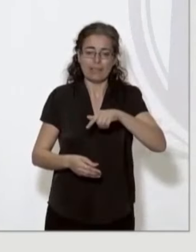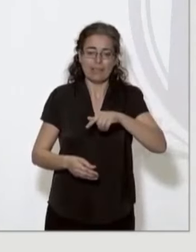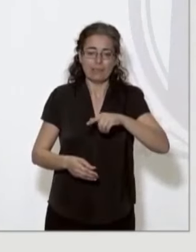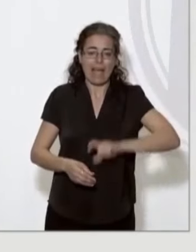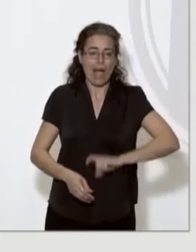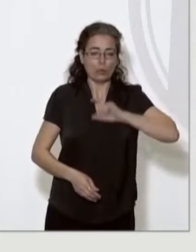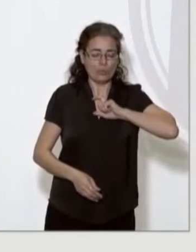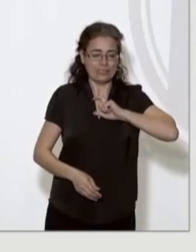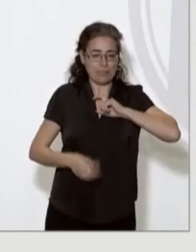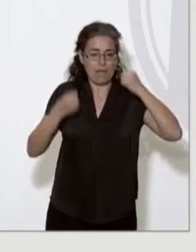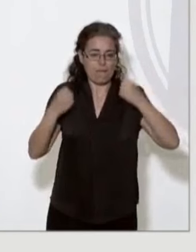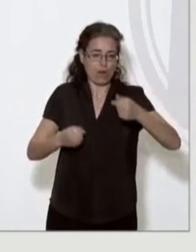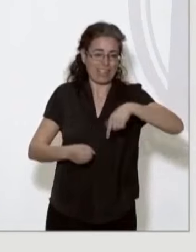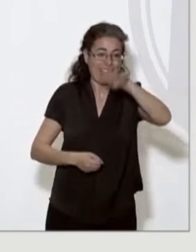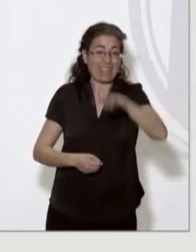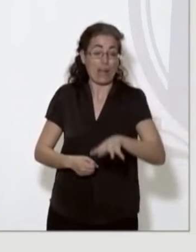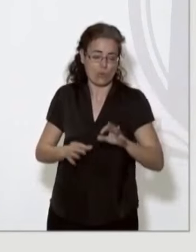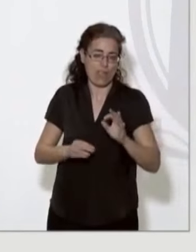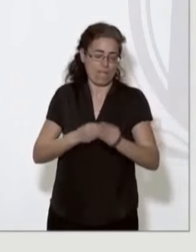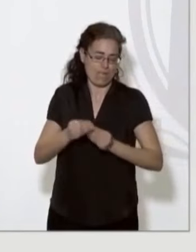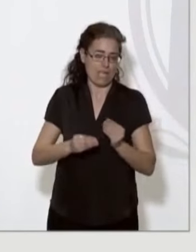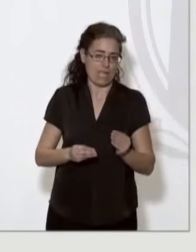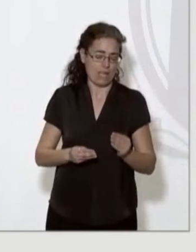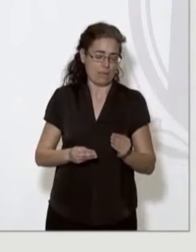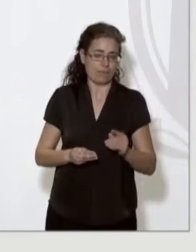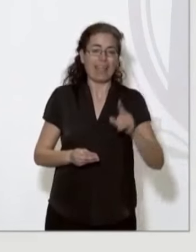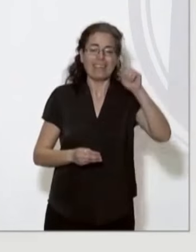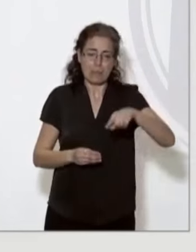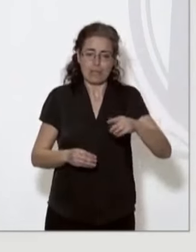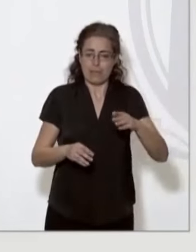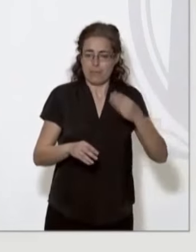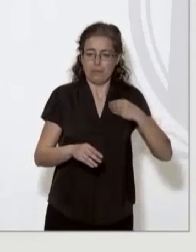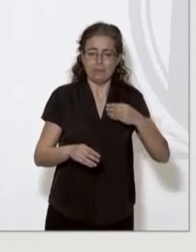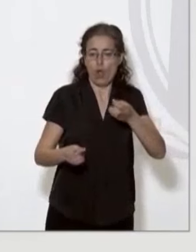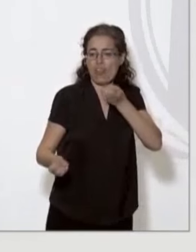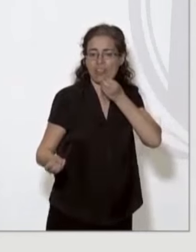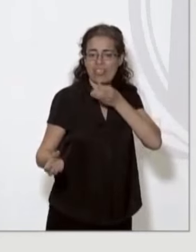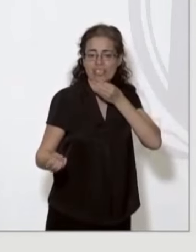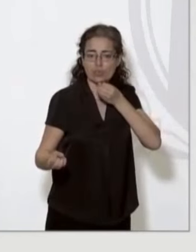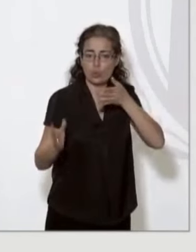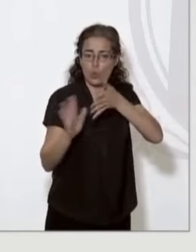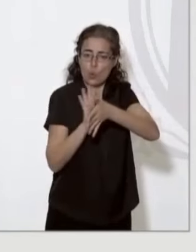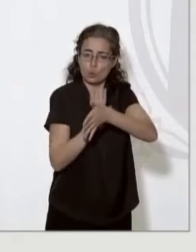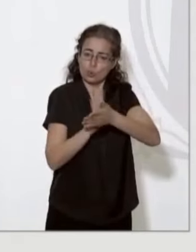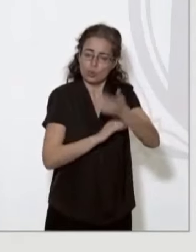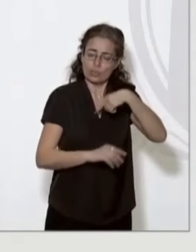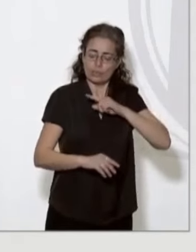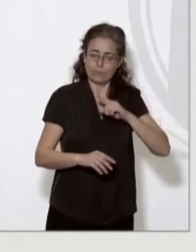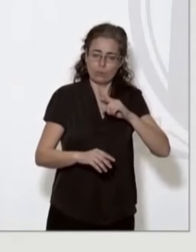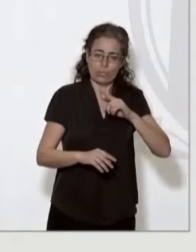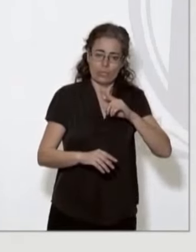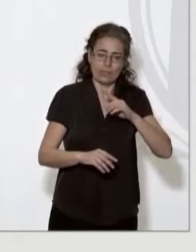des de Catalunya. Ho hem de fer també per plantar cara a aquells discursos que volen que oblidem,